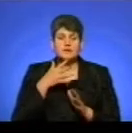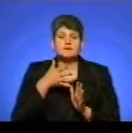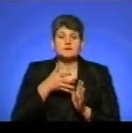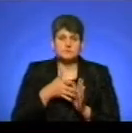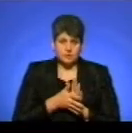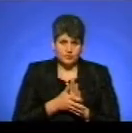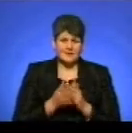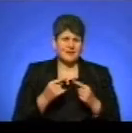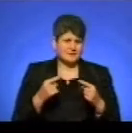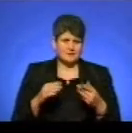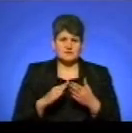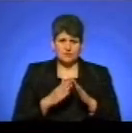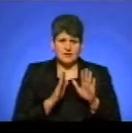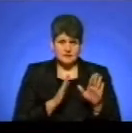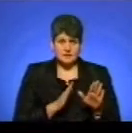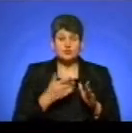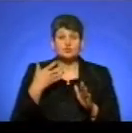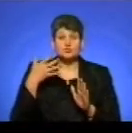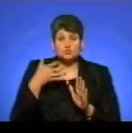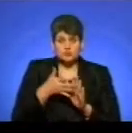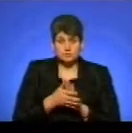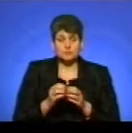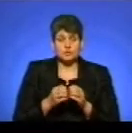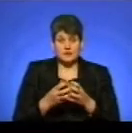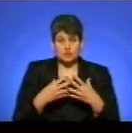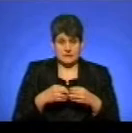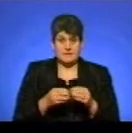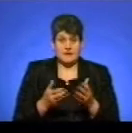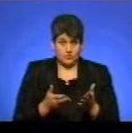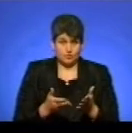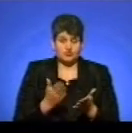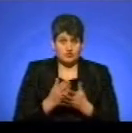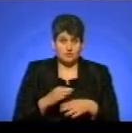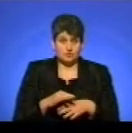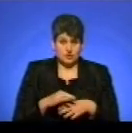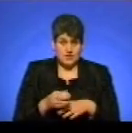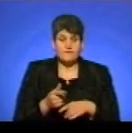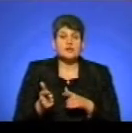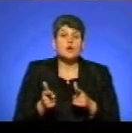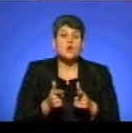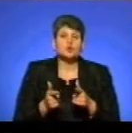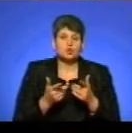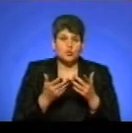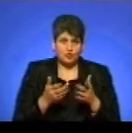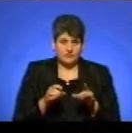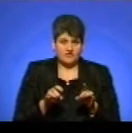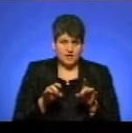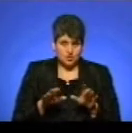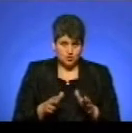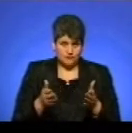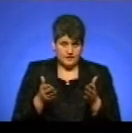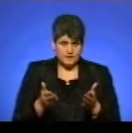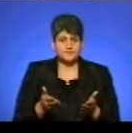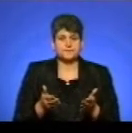ситуації, якщо вони усвідомлюють проблему свою сімейну, так, що є насильство, і вони готові вирішувати її,